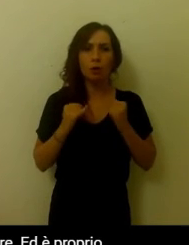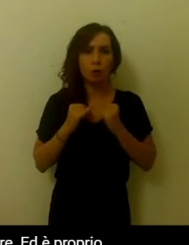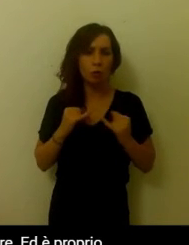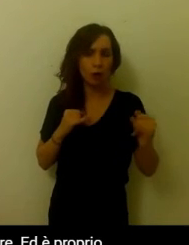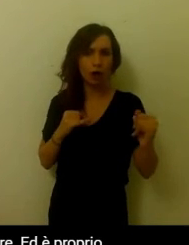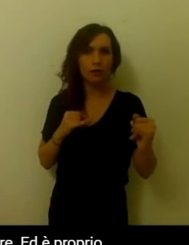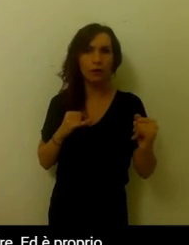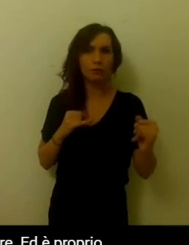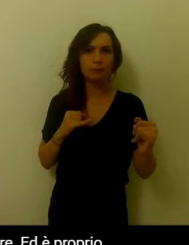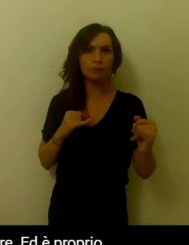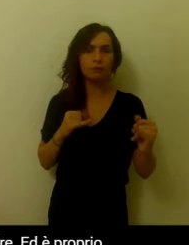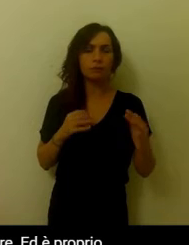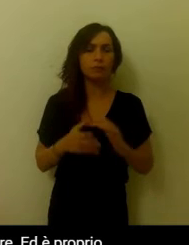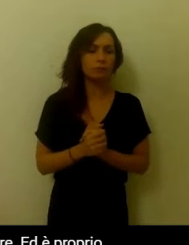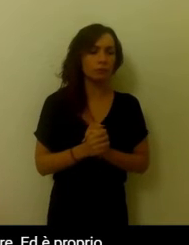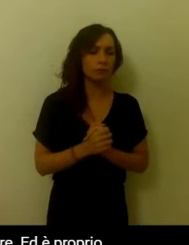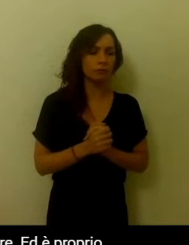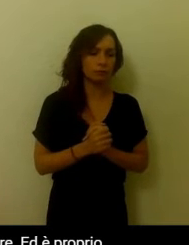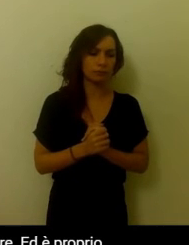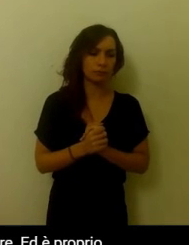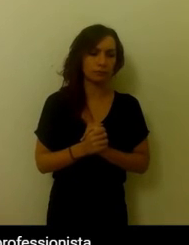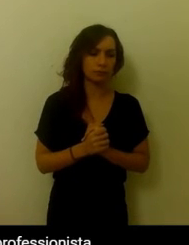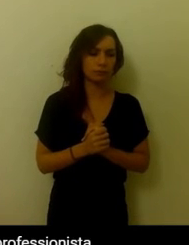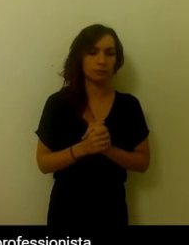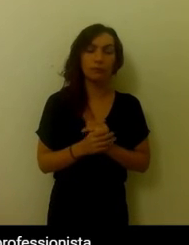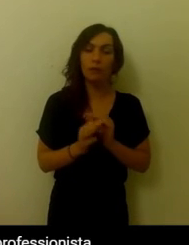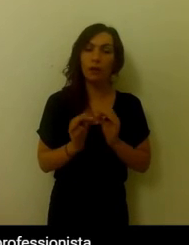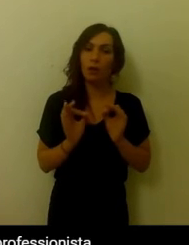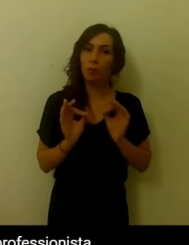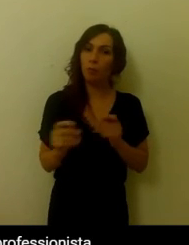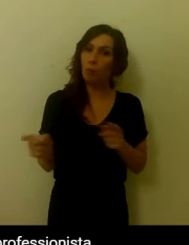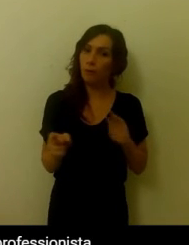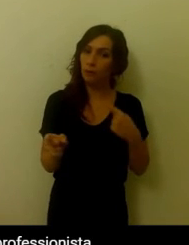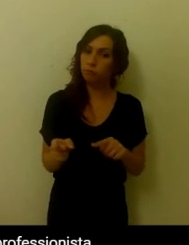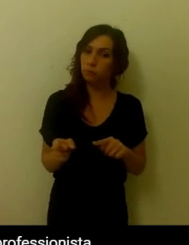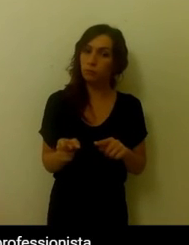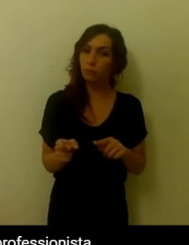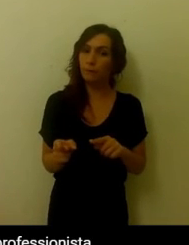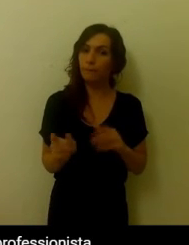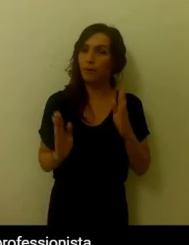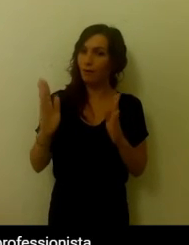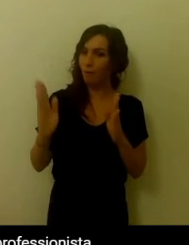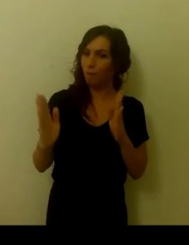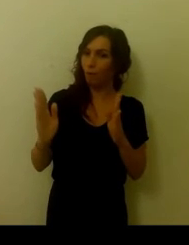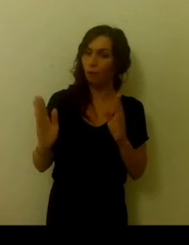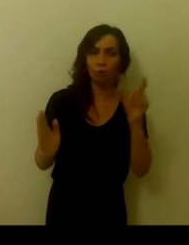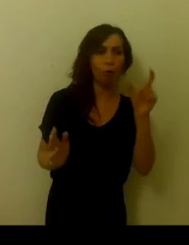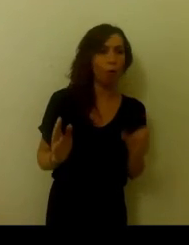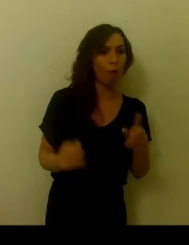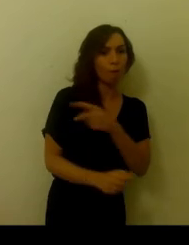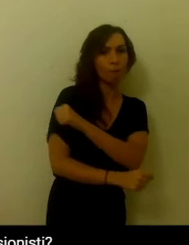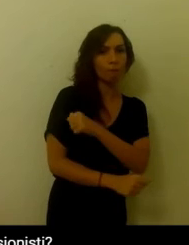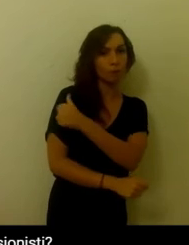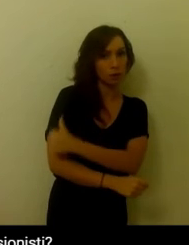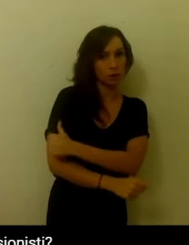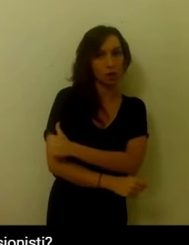può percepire. Ed è proprio in questo momento che il rapporto paziente-professionista-sanitario può fare la